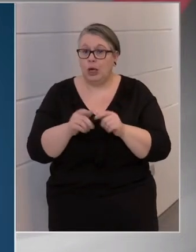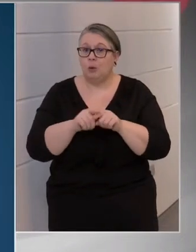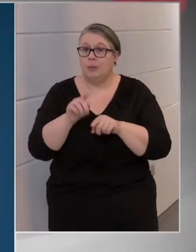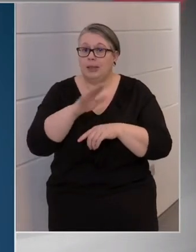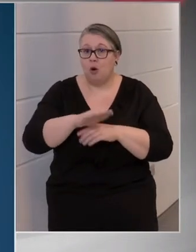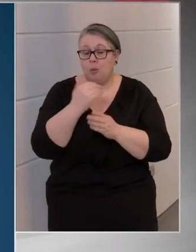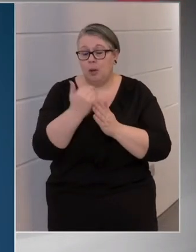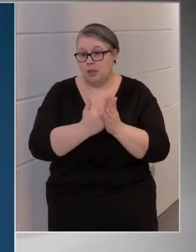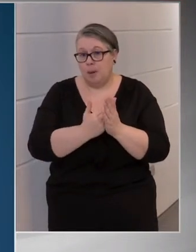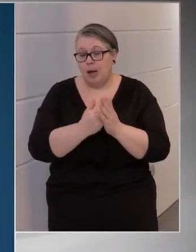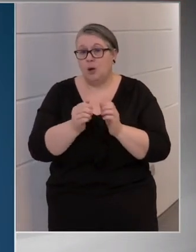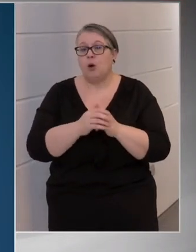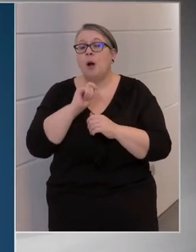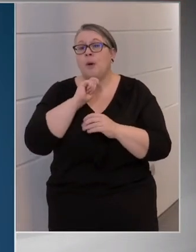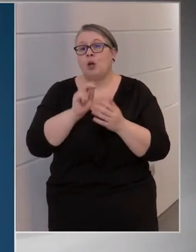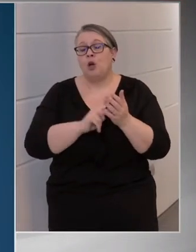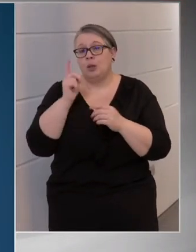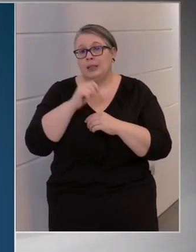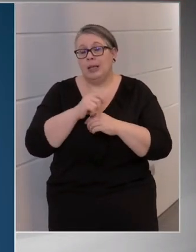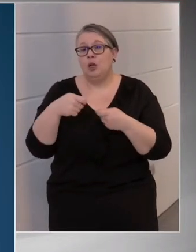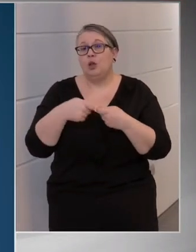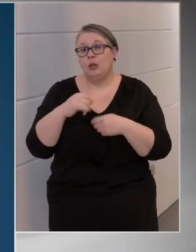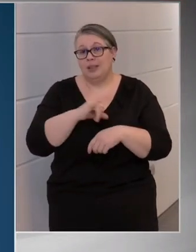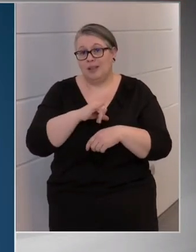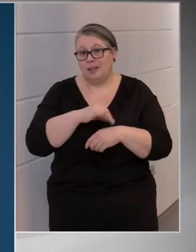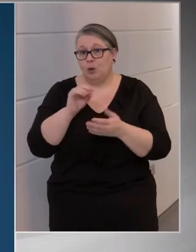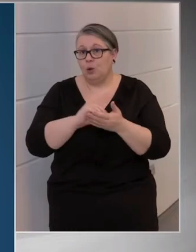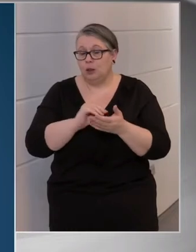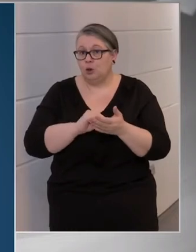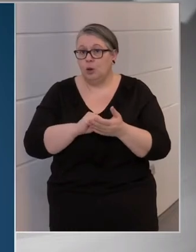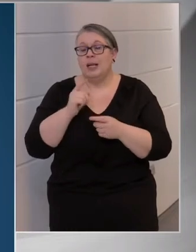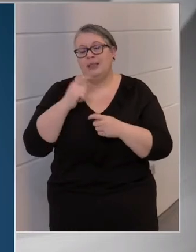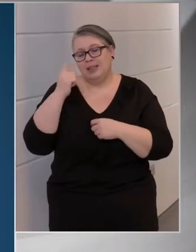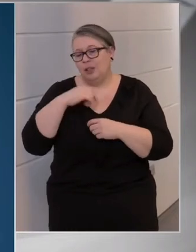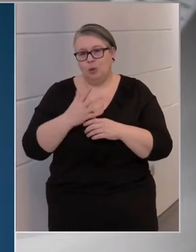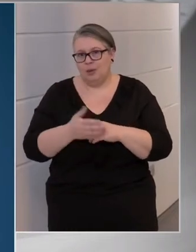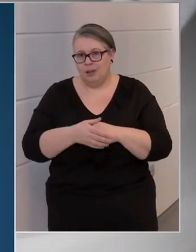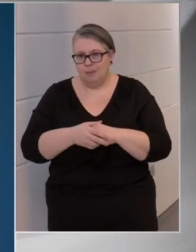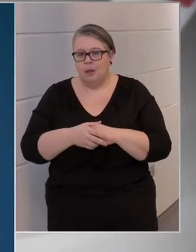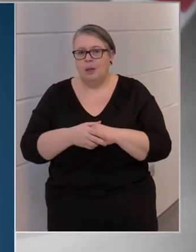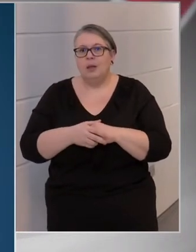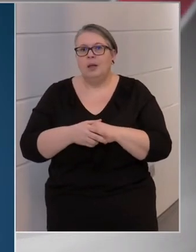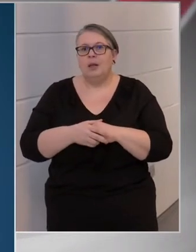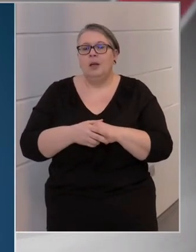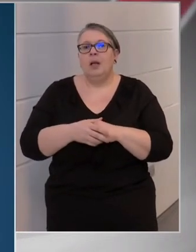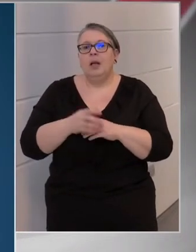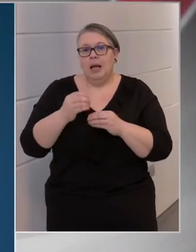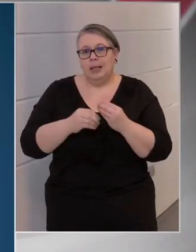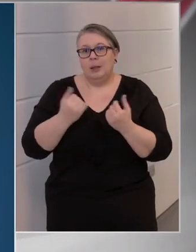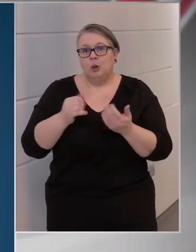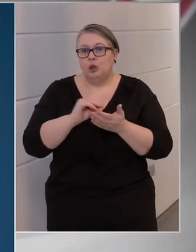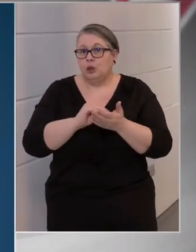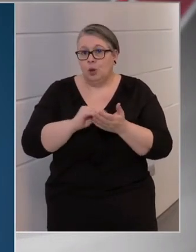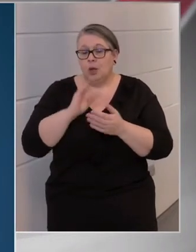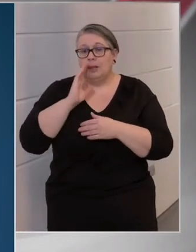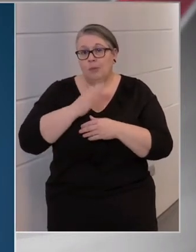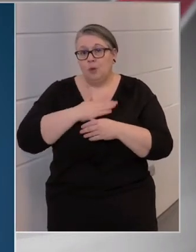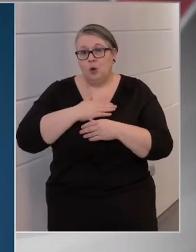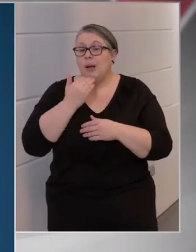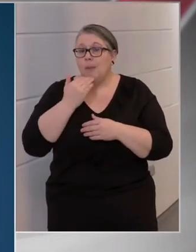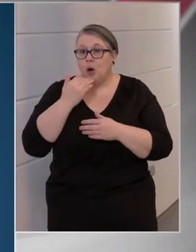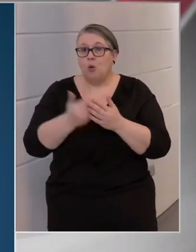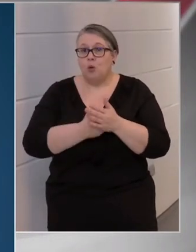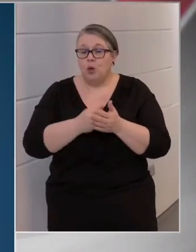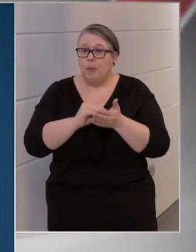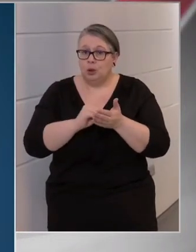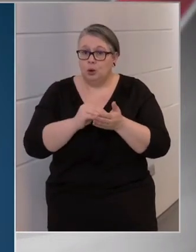az európai szabályok, magyar jog szerint ezek közérdekű adatok, de szerintük nem. Éppen ezért most adatokat nem tudok, vagy nem akarok újabb